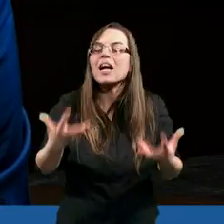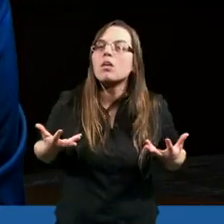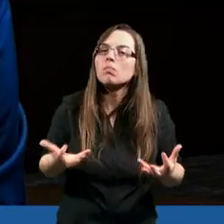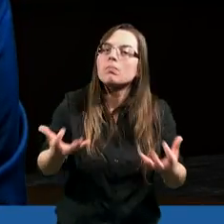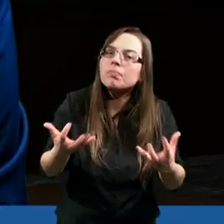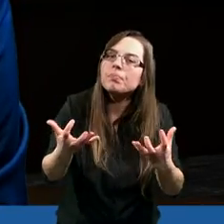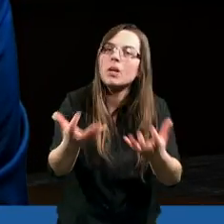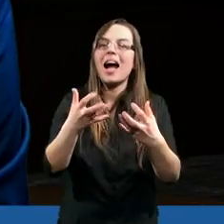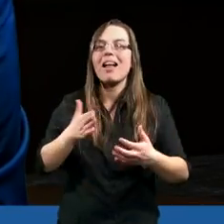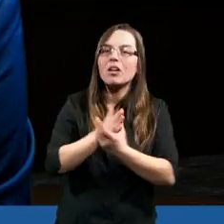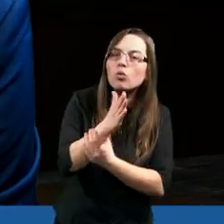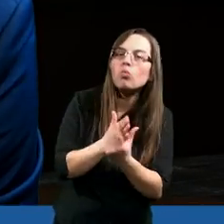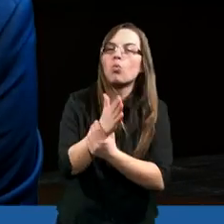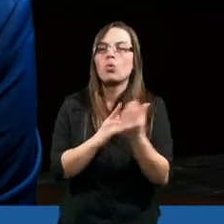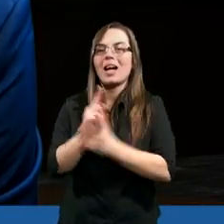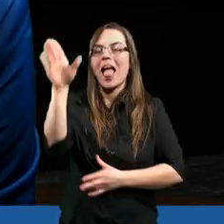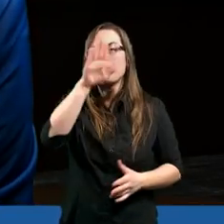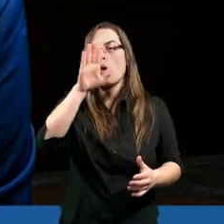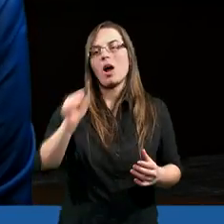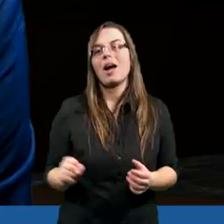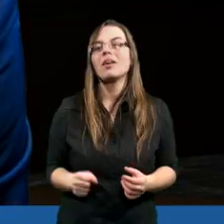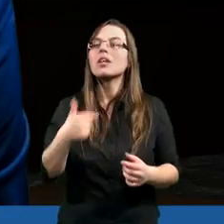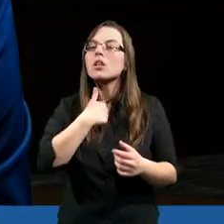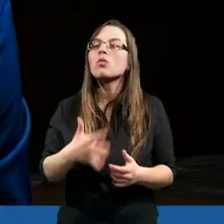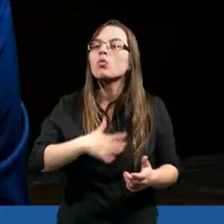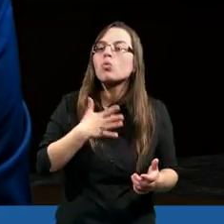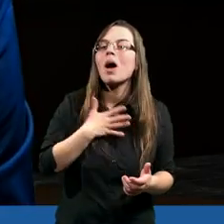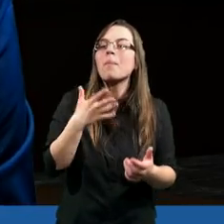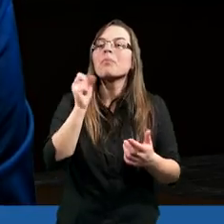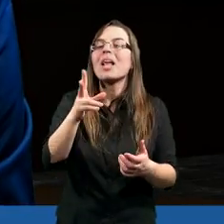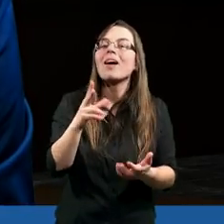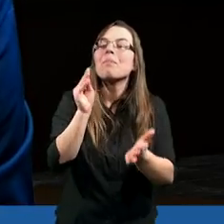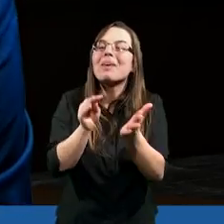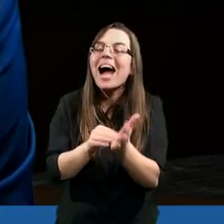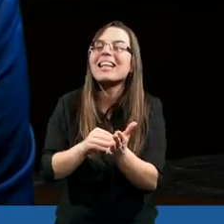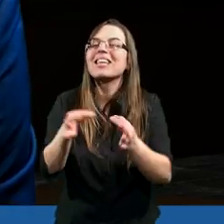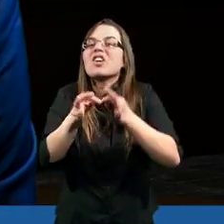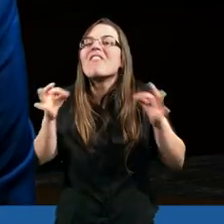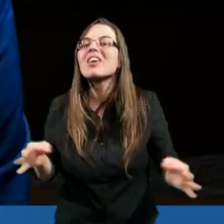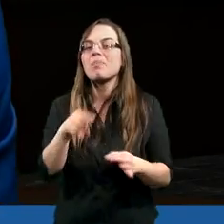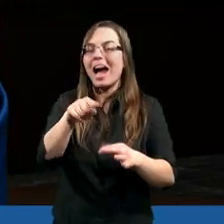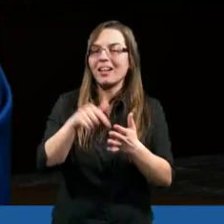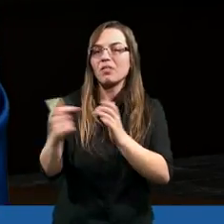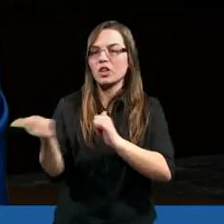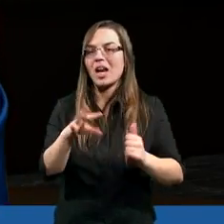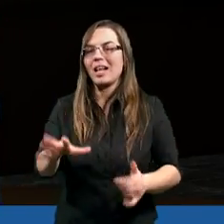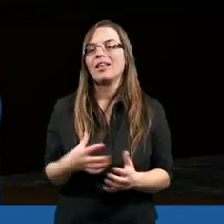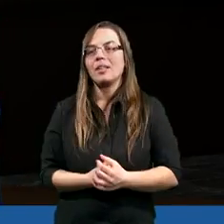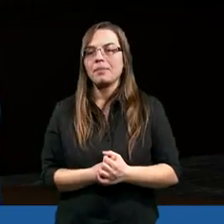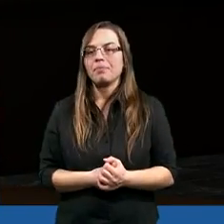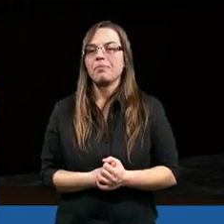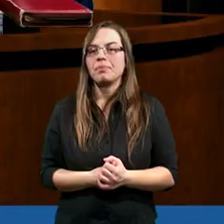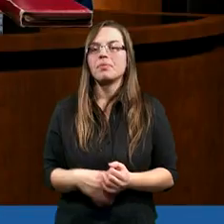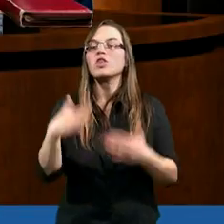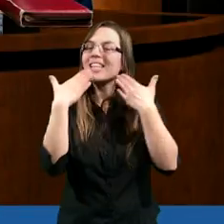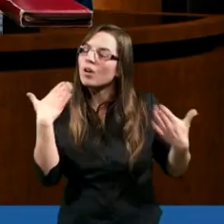pragnienie służby i to mi pozostało aż do dzisiaj. Więc dla mnie chrzest miał taki bardzo praktyczny wymiar. Dziękuję wam.